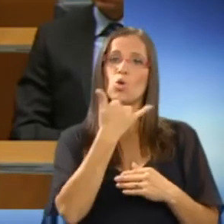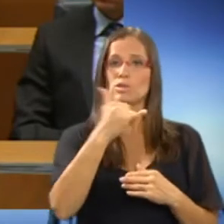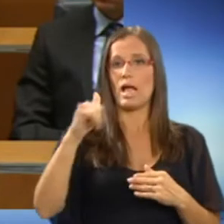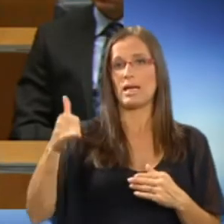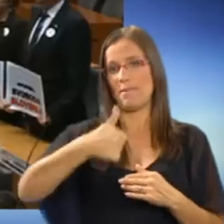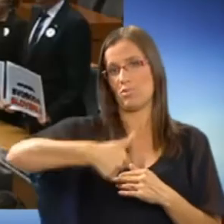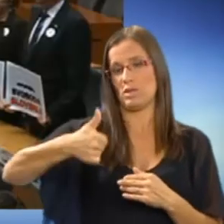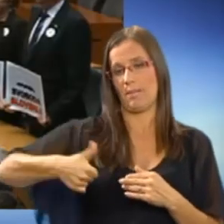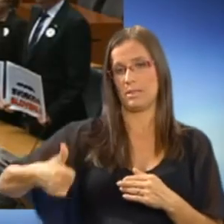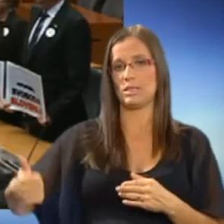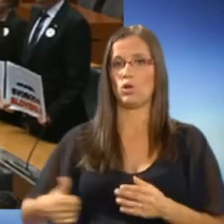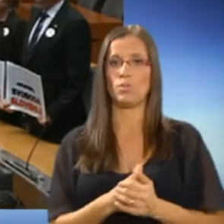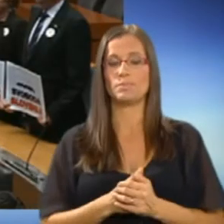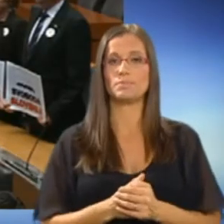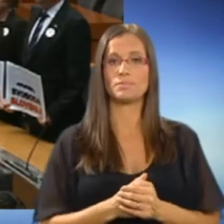posamezniku.